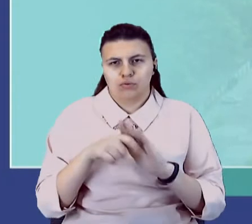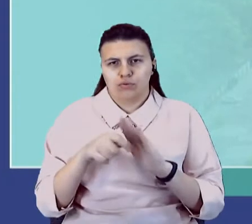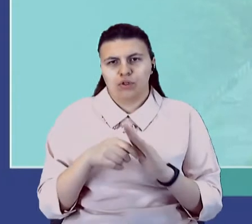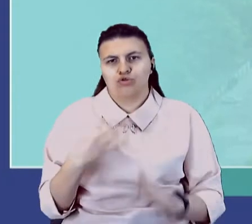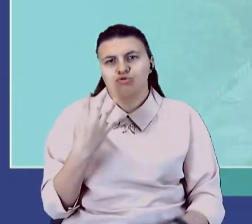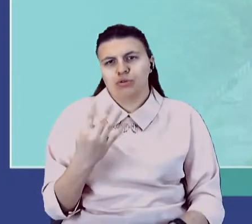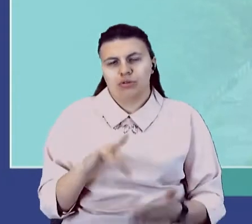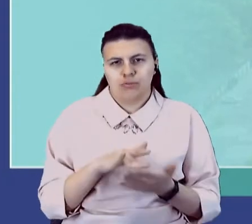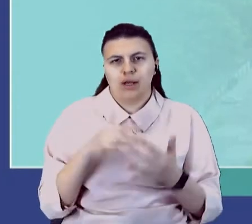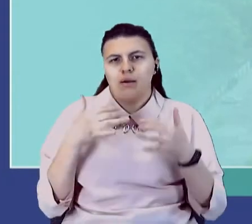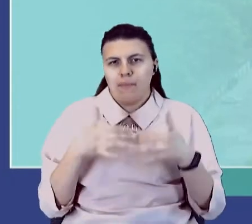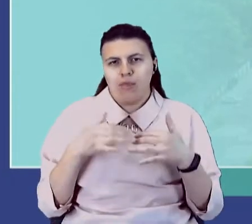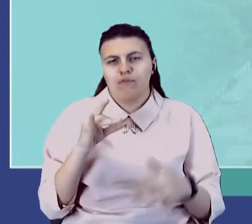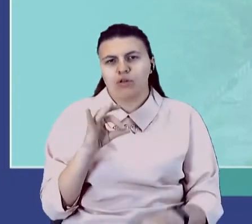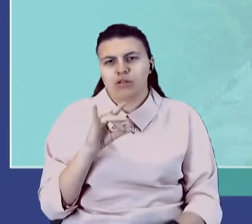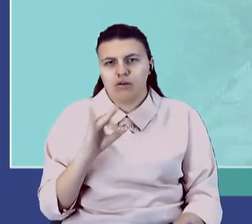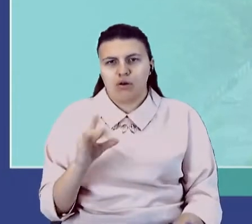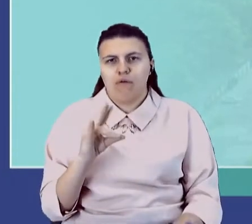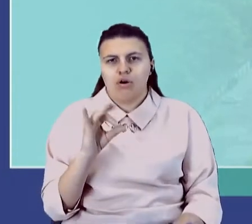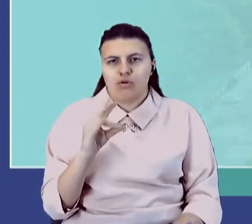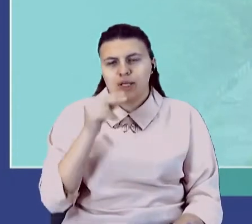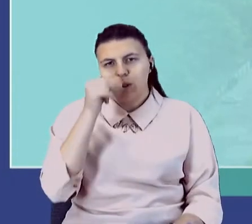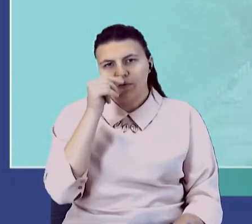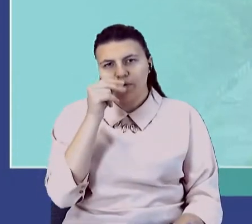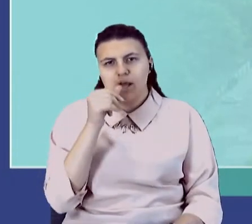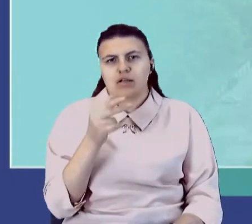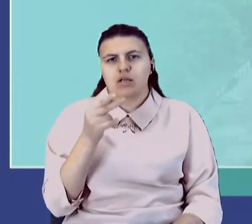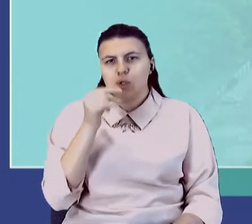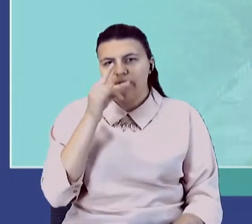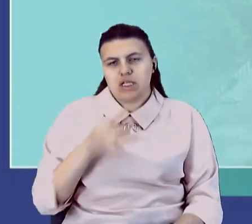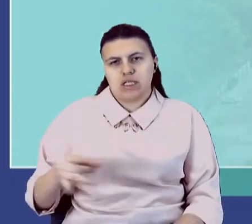це Краматорськ, Вогледар, Новогродівка, Слов'янськ та Слов'янський район.